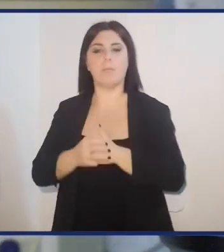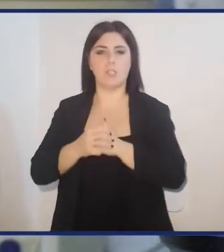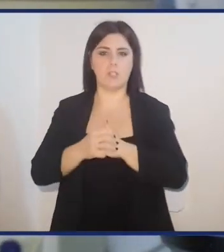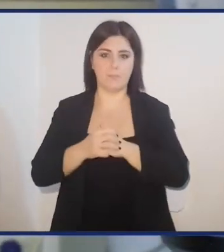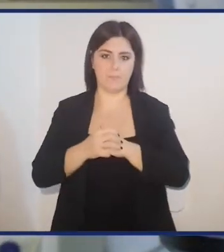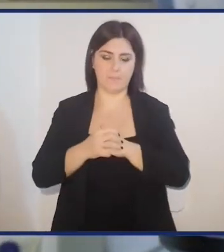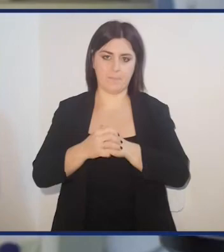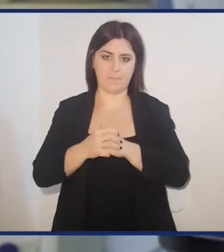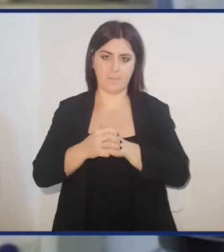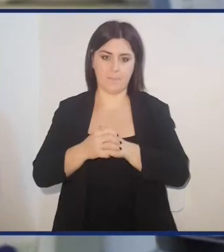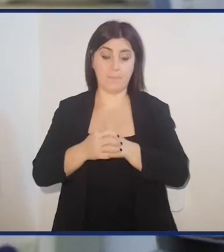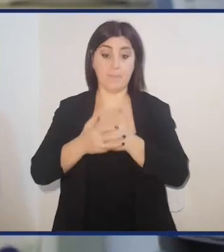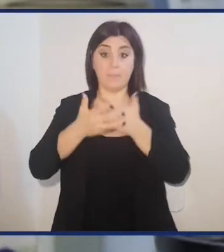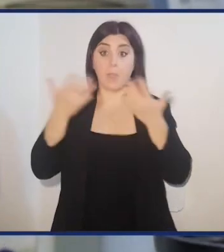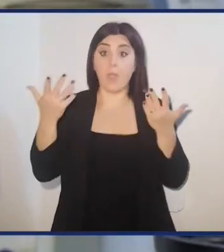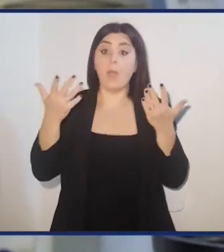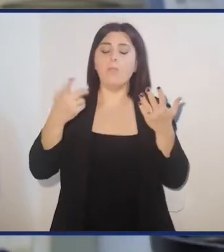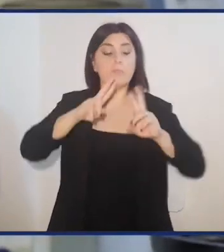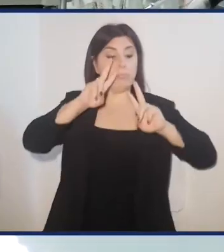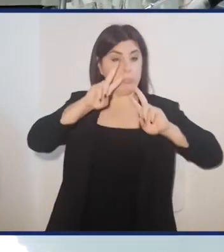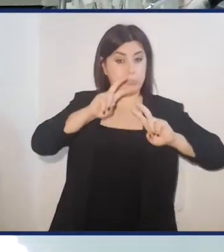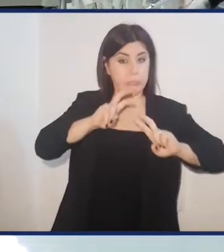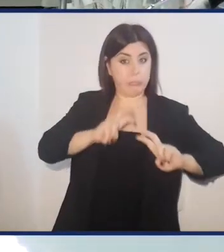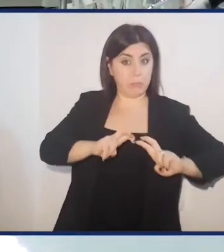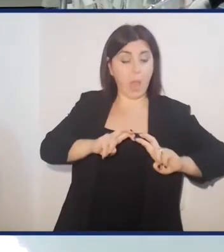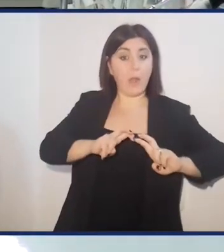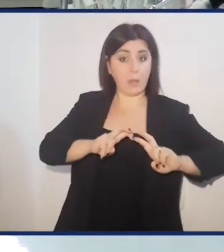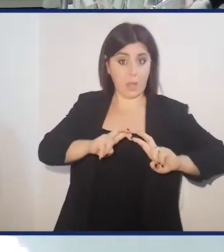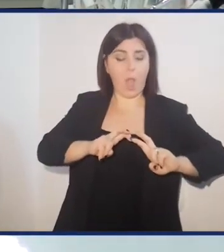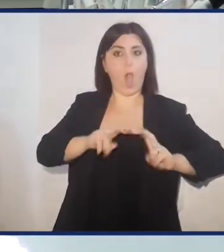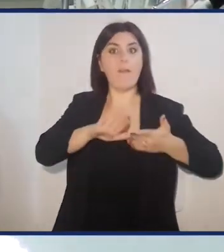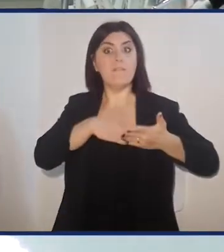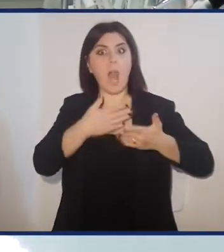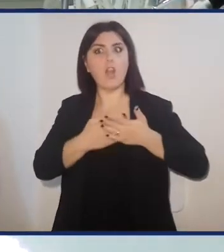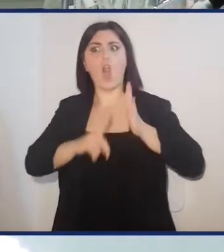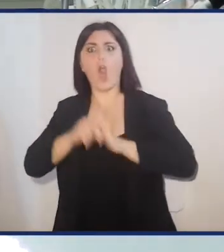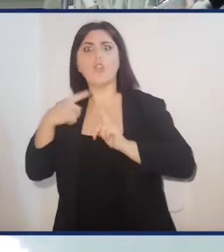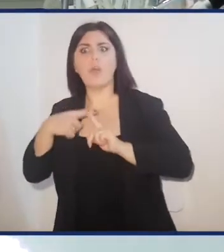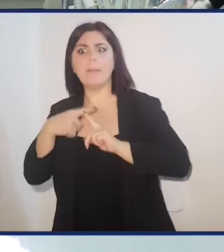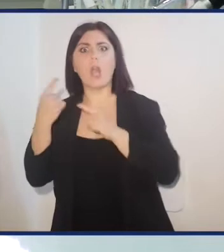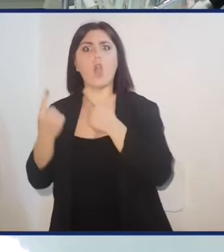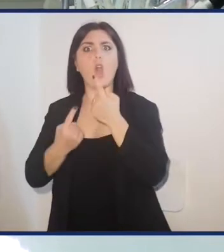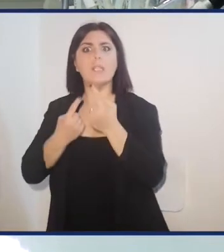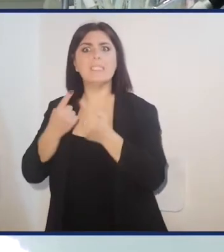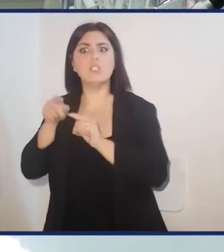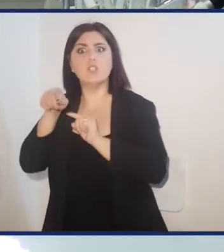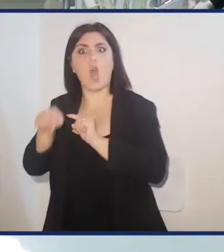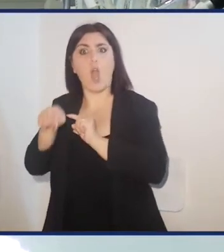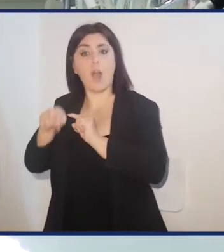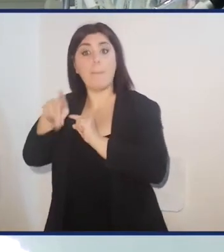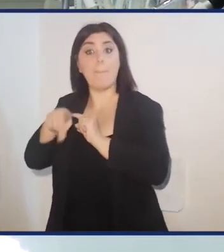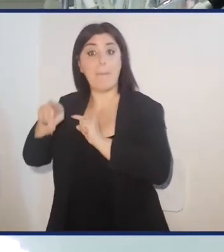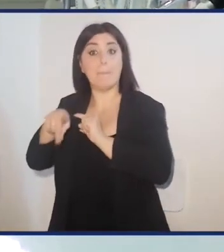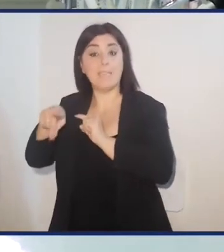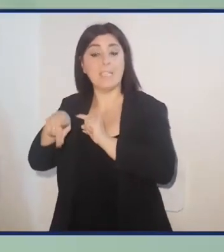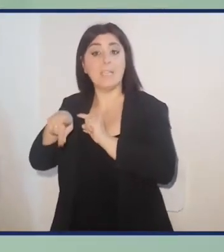Quindi si effettuerà, dopo aver analizzato, valutato, ottimizzato le condizioni di